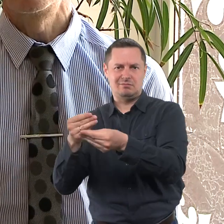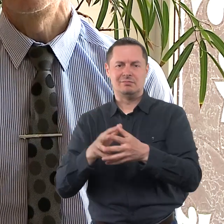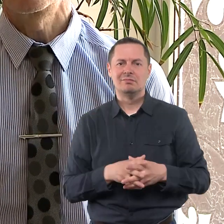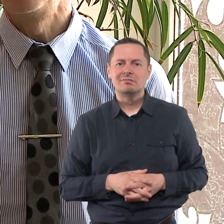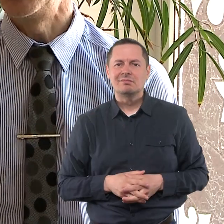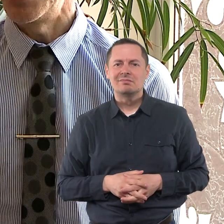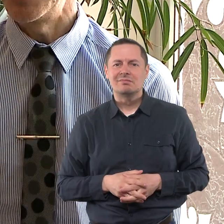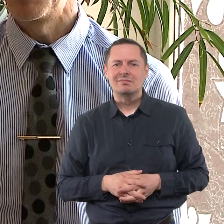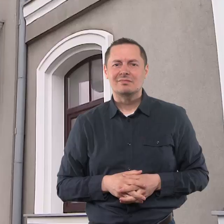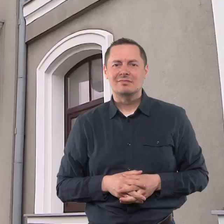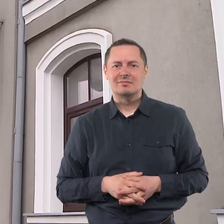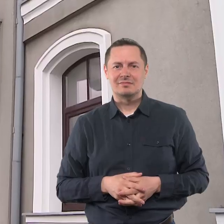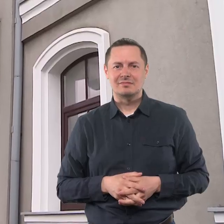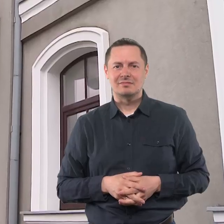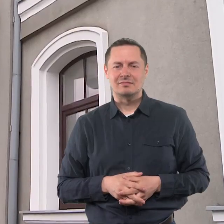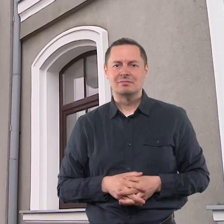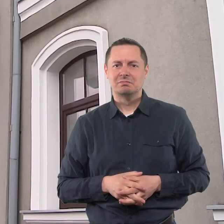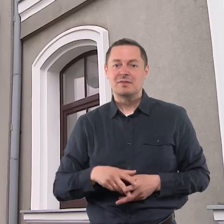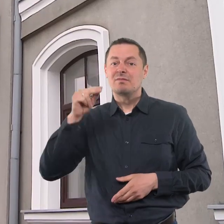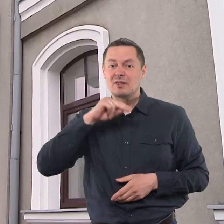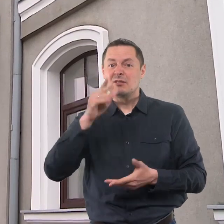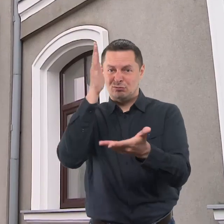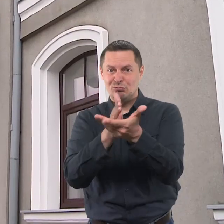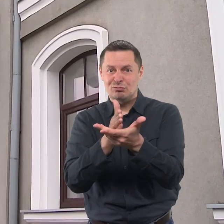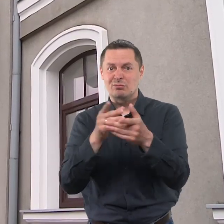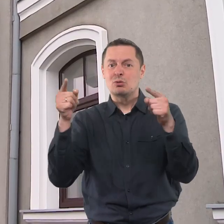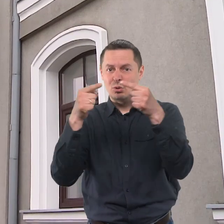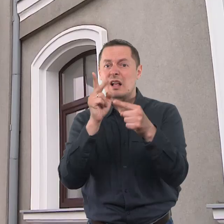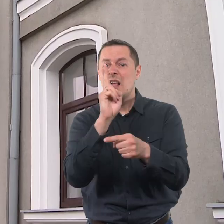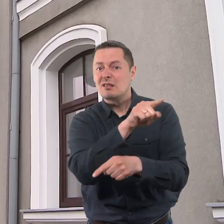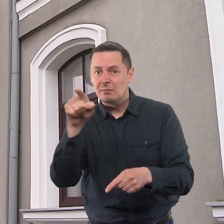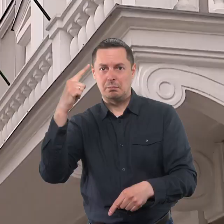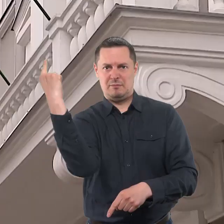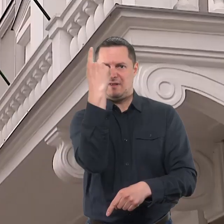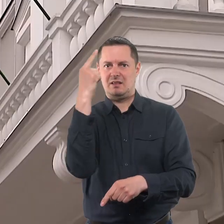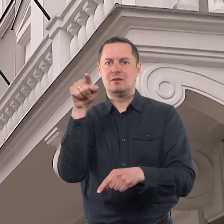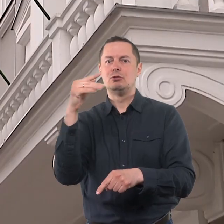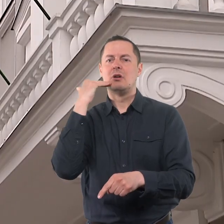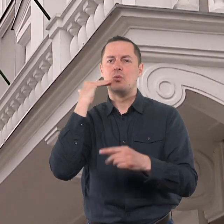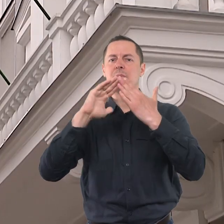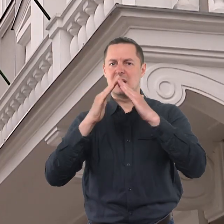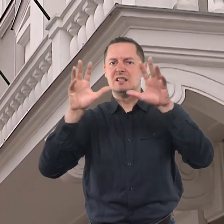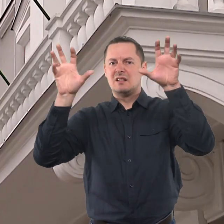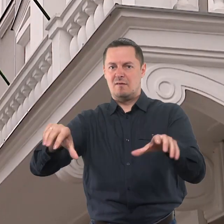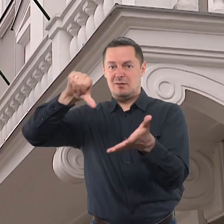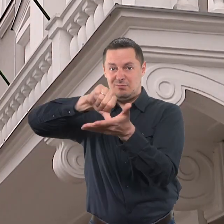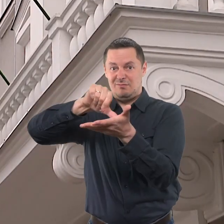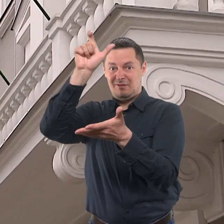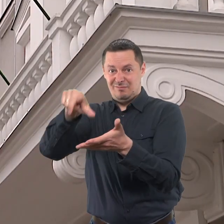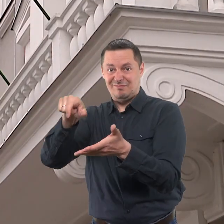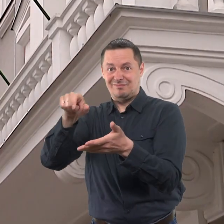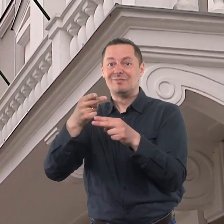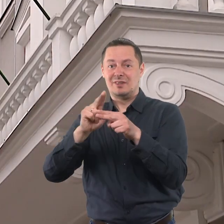kompiuteriai. Savokaltai iš dalys pripažino tik savivalgybės atstovas. Jis neneigė, kad jame kyšit, ačių